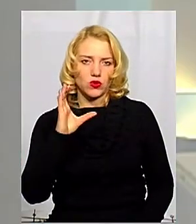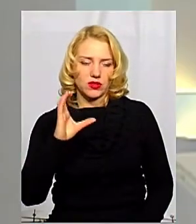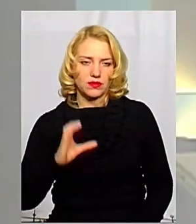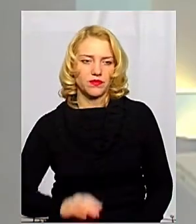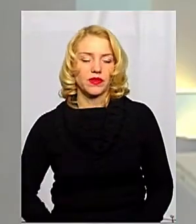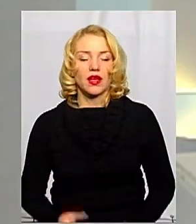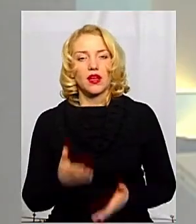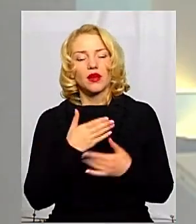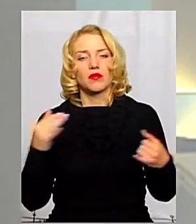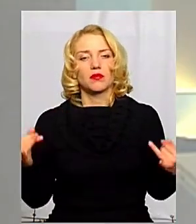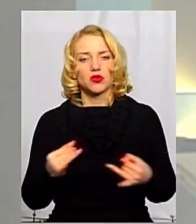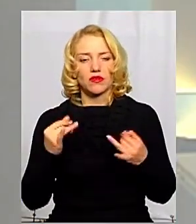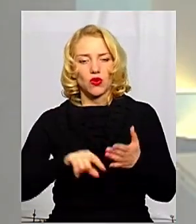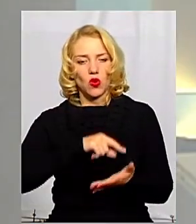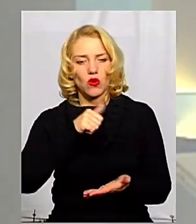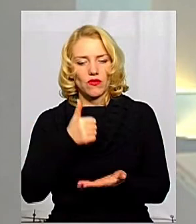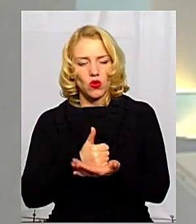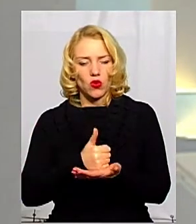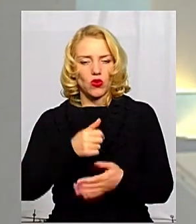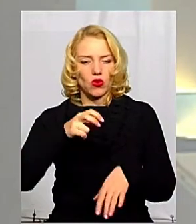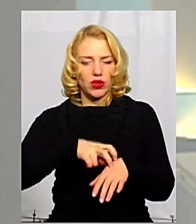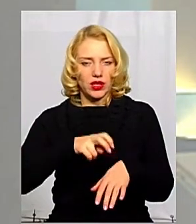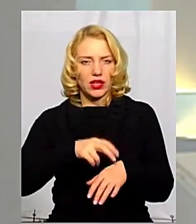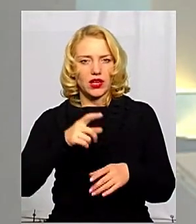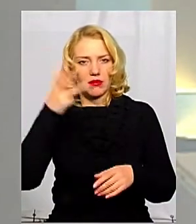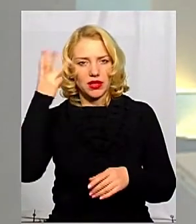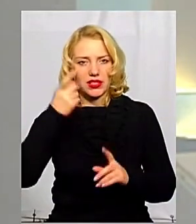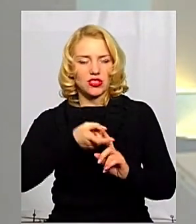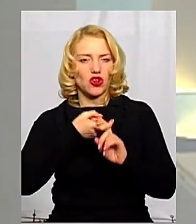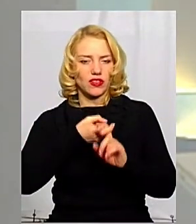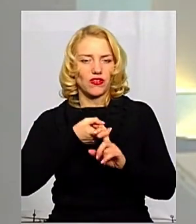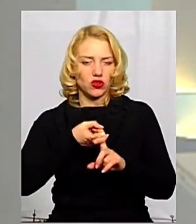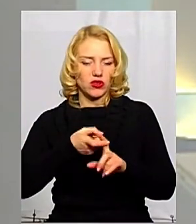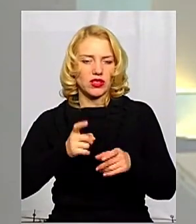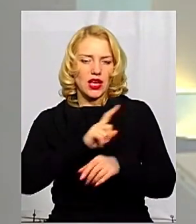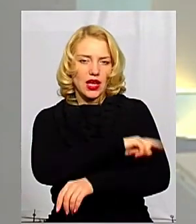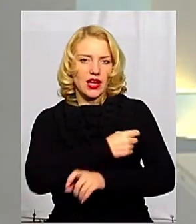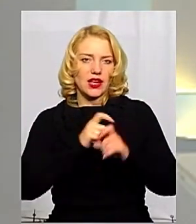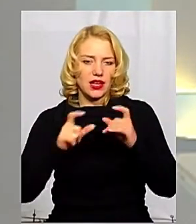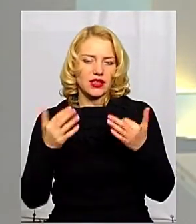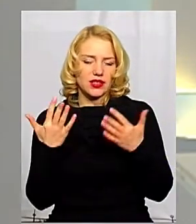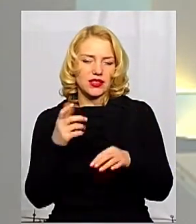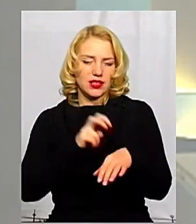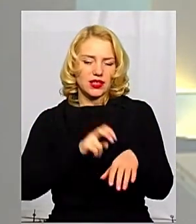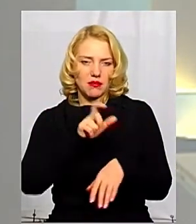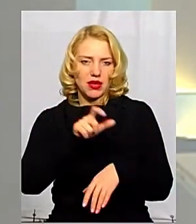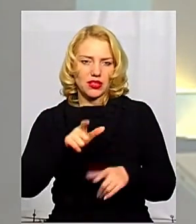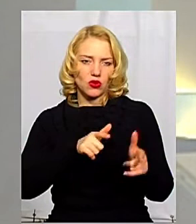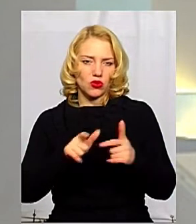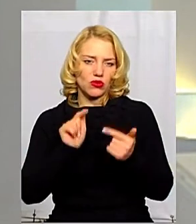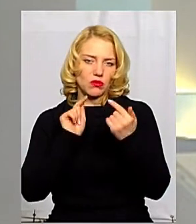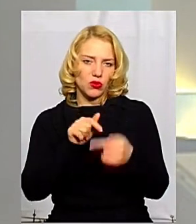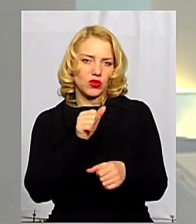Ми поцікавилися у головної лікарки Хмельницької інфекційної лікарні Оксани Підубної. Наскільки медики готові протидіяти